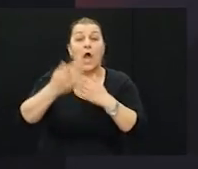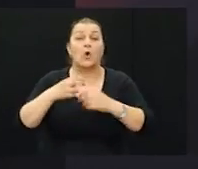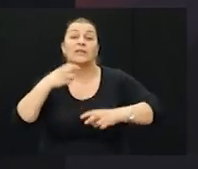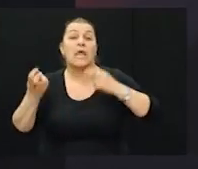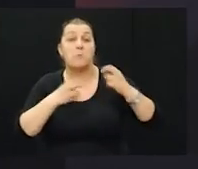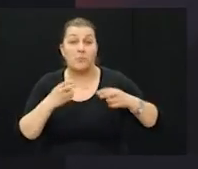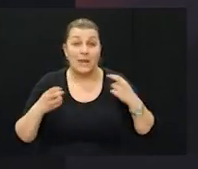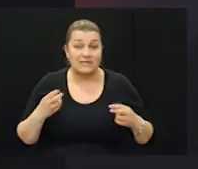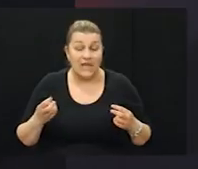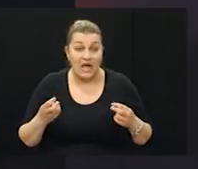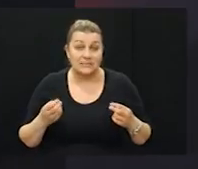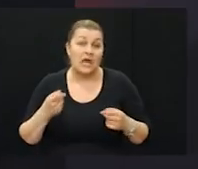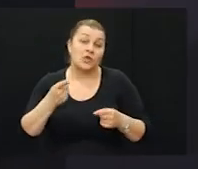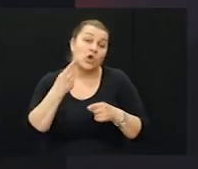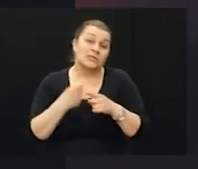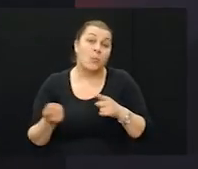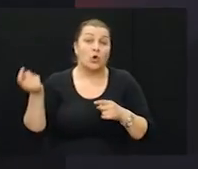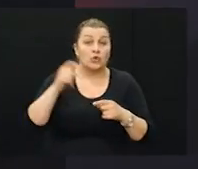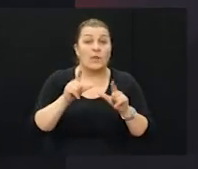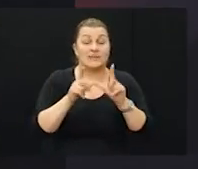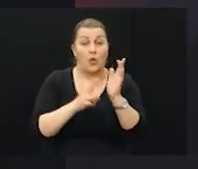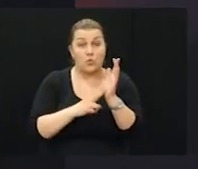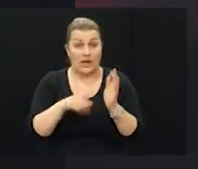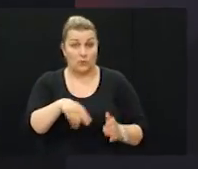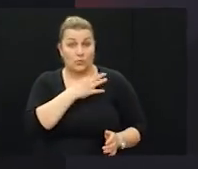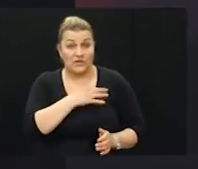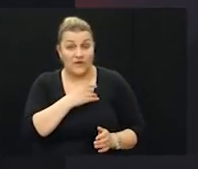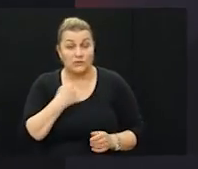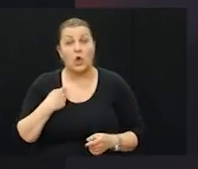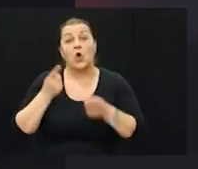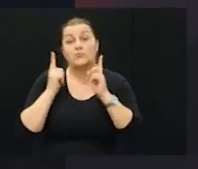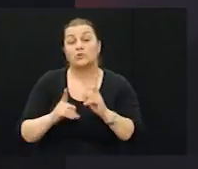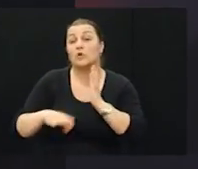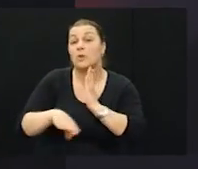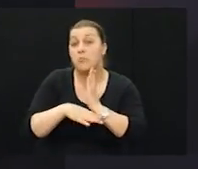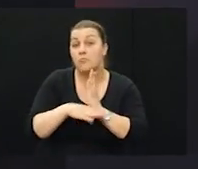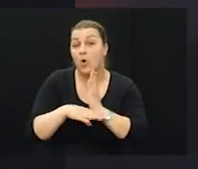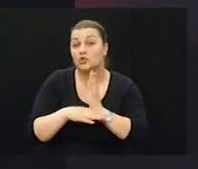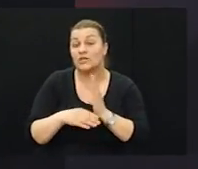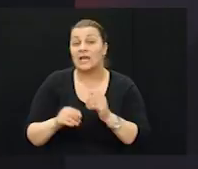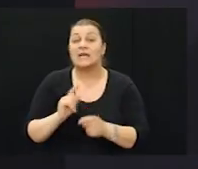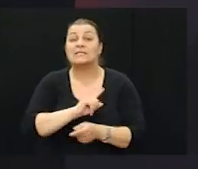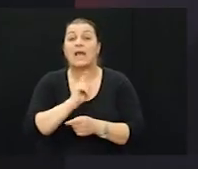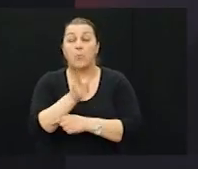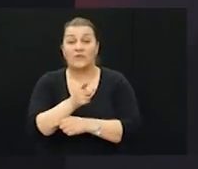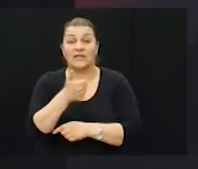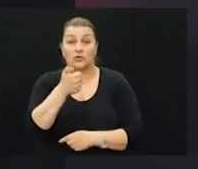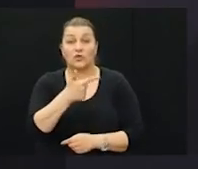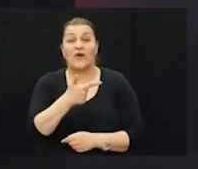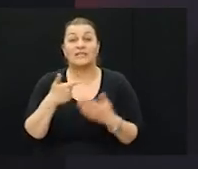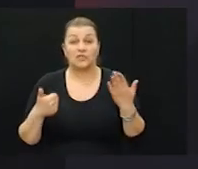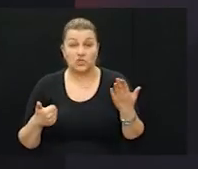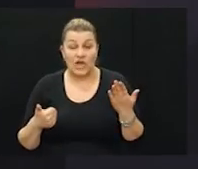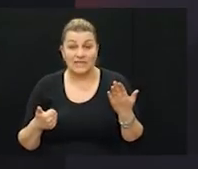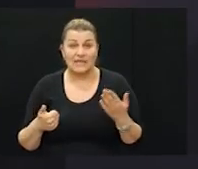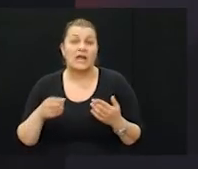demobilizacije koja je bila posljedica dolaska snaga UN-a u Hrvatsku postao sam pomoćnik zapovjednika 126. brigade. tada